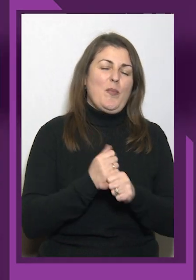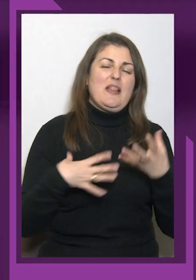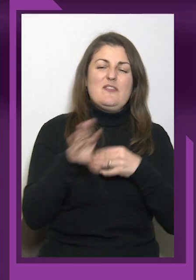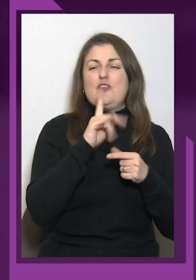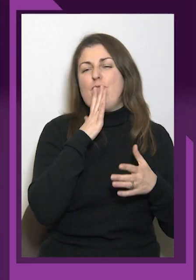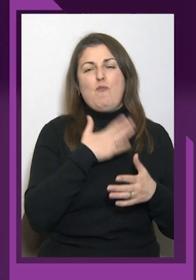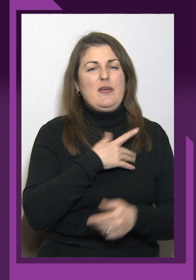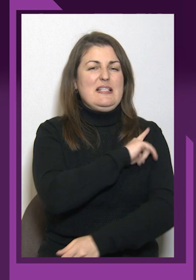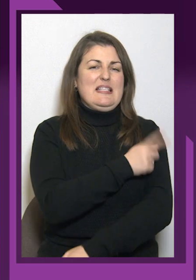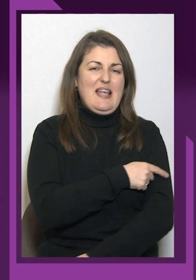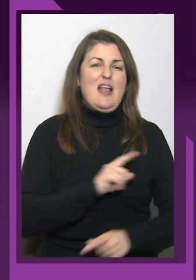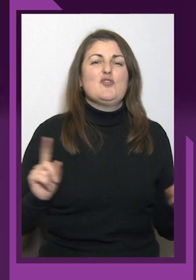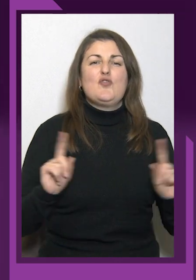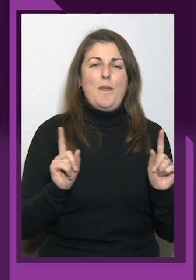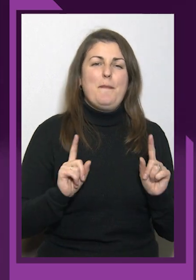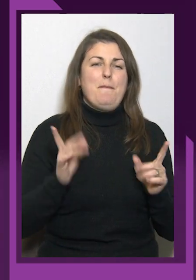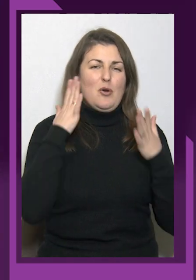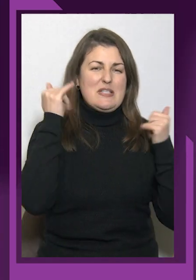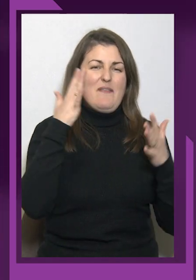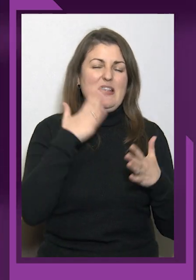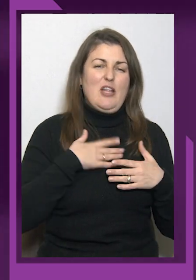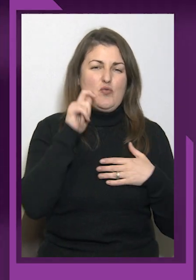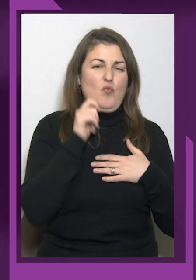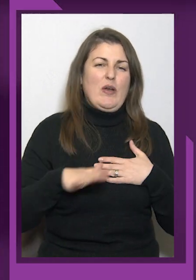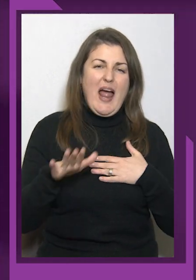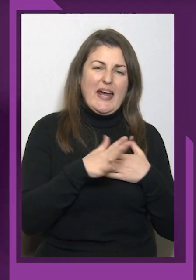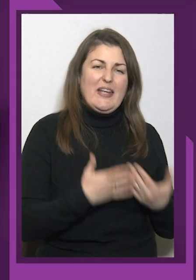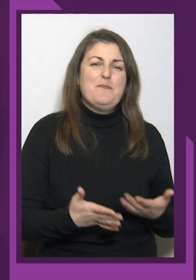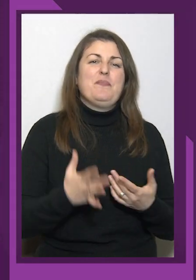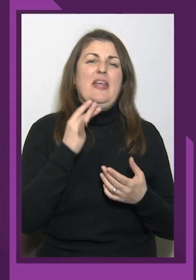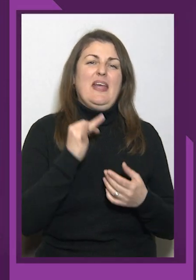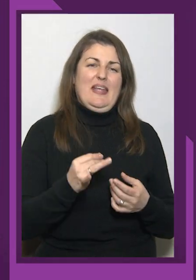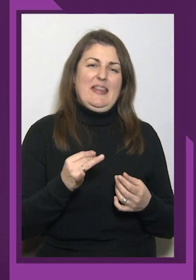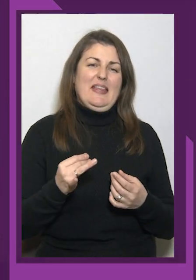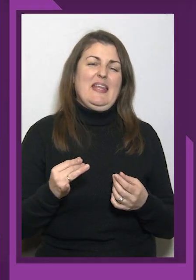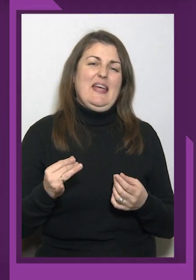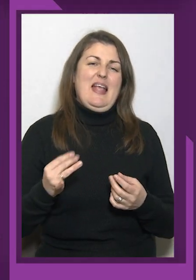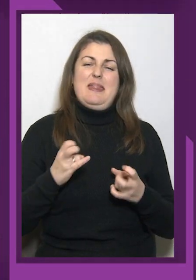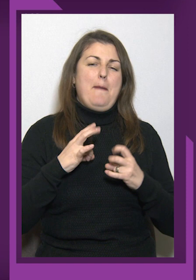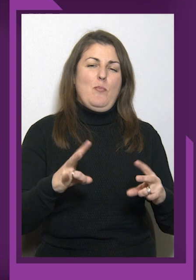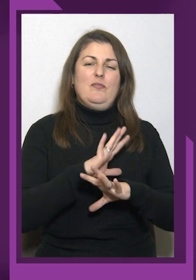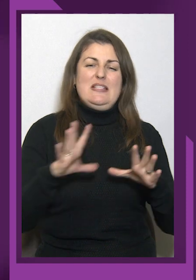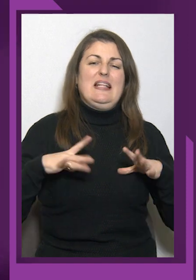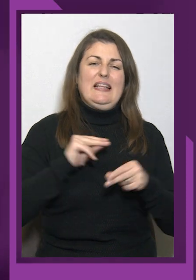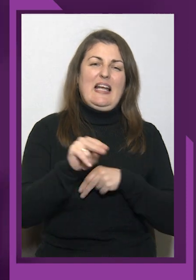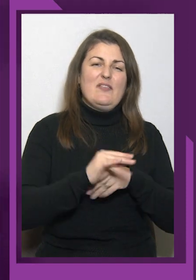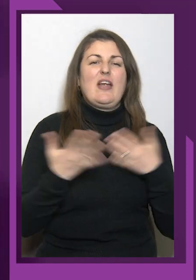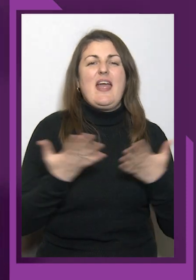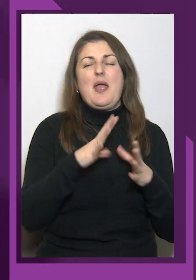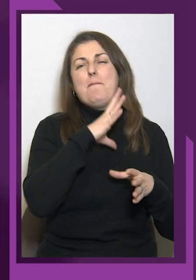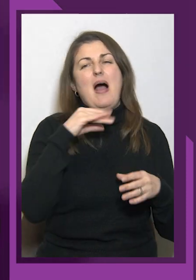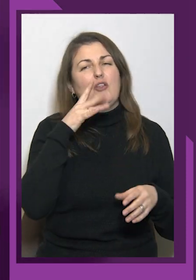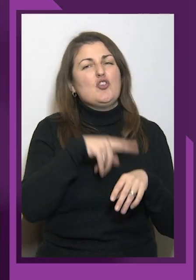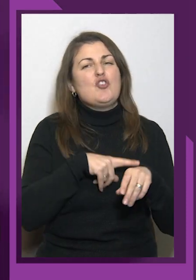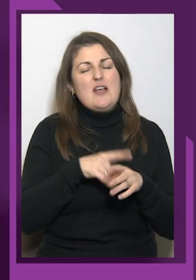країну і подвести тренерів, які багато часу займалися за мною, наставляли мене та